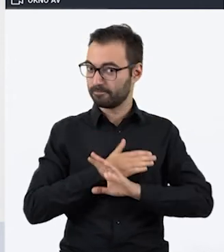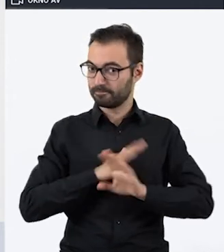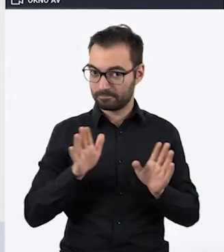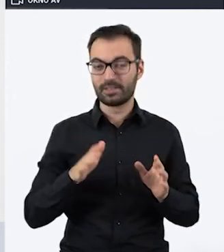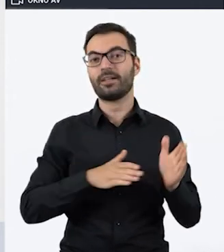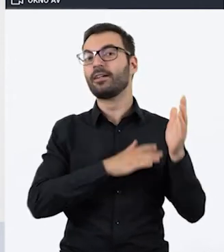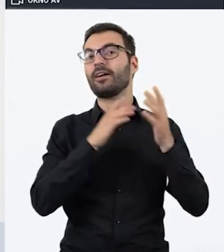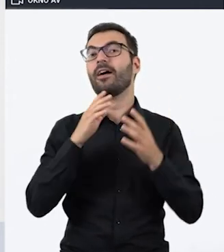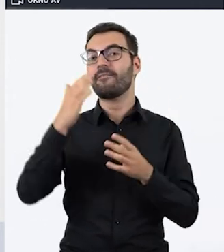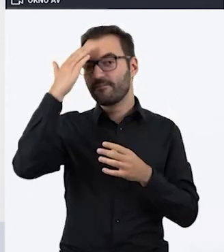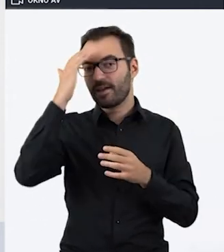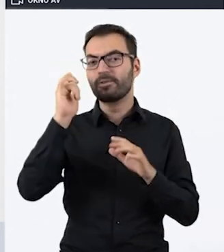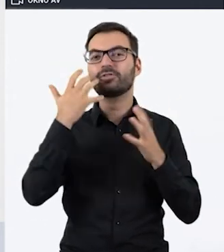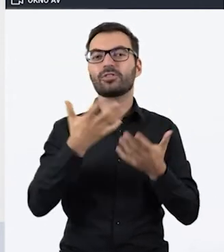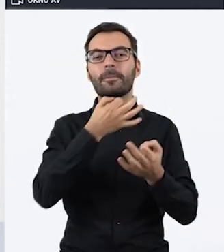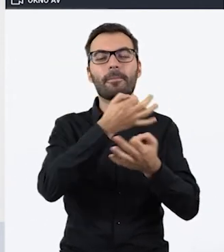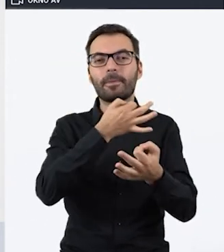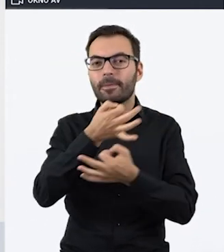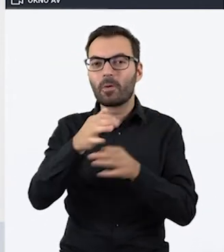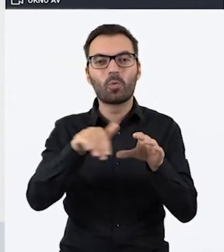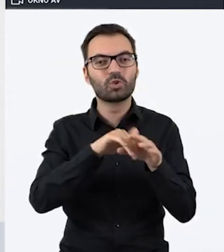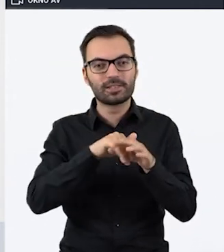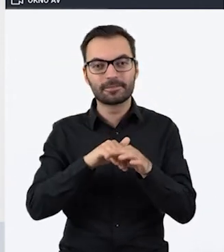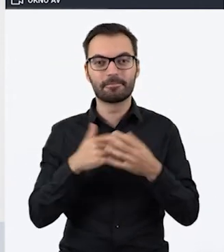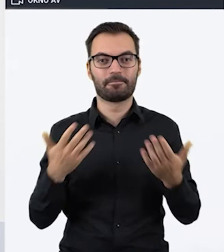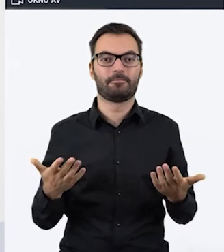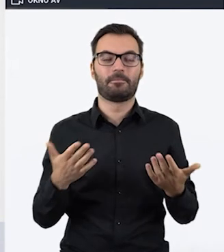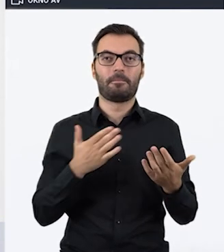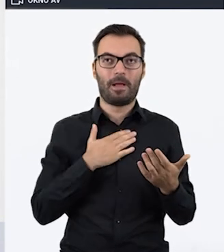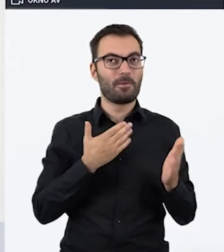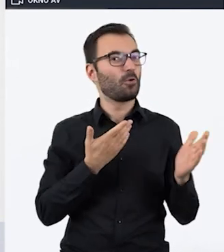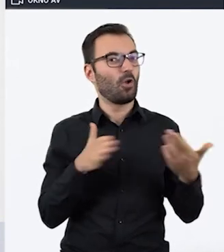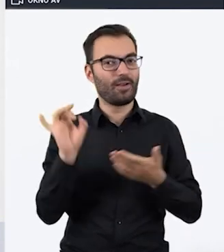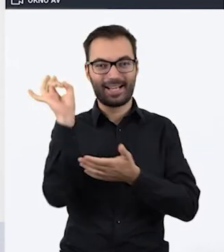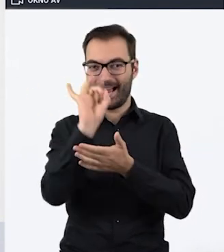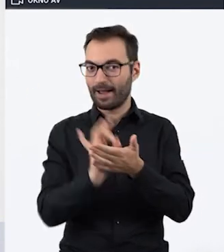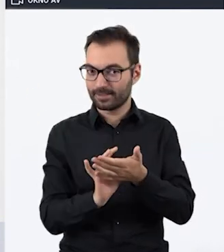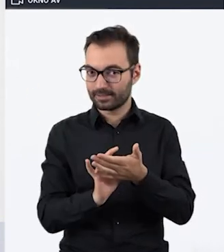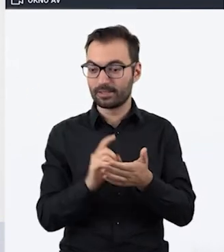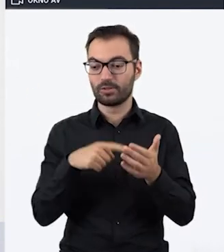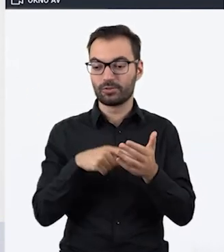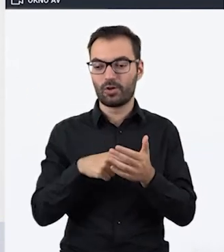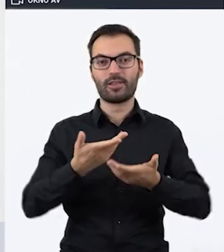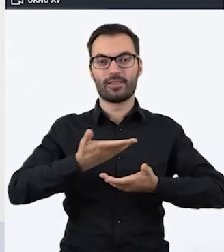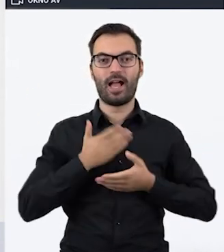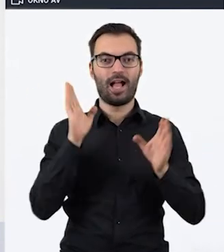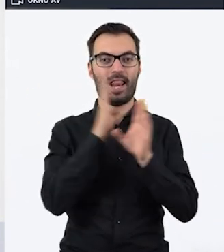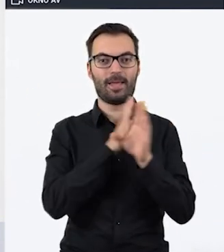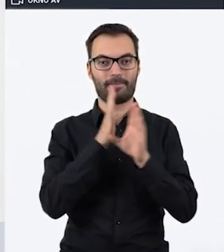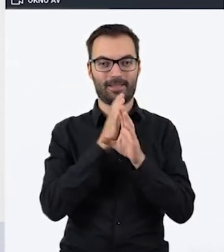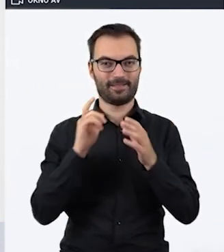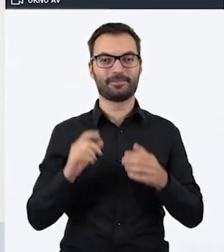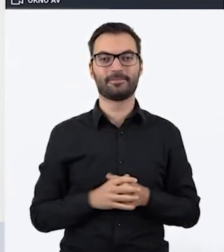wiemy, o co chcemy zapytać uczestników i uczestniczki. Mamy już przygotowane grafiki, które zbudują klimat